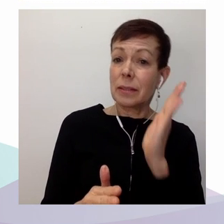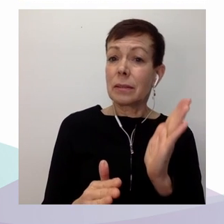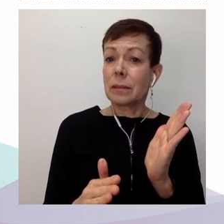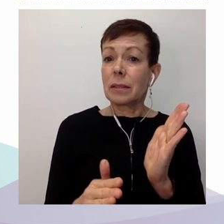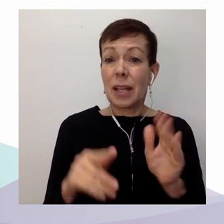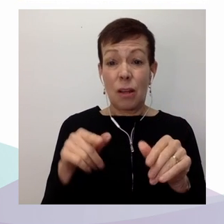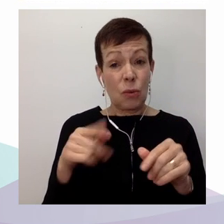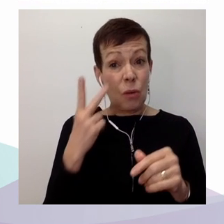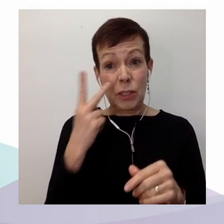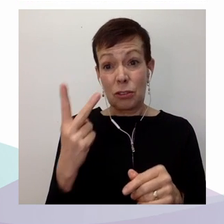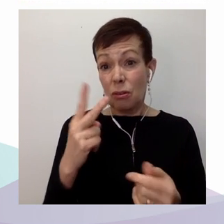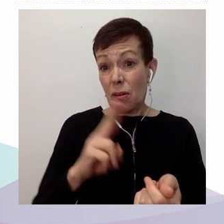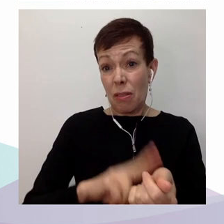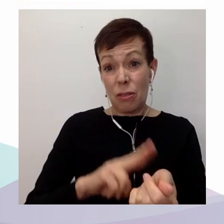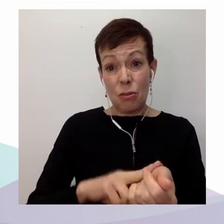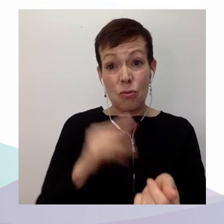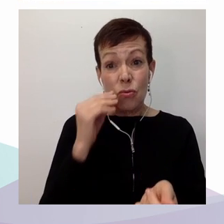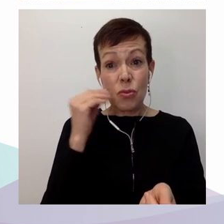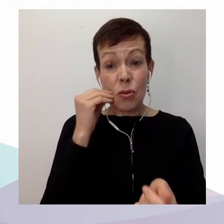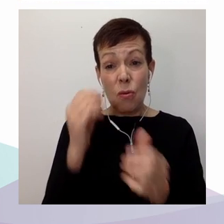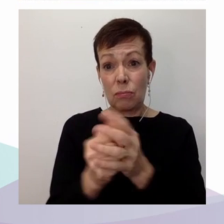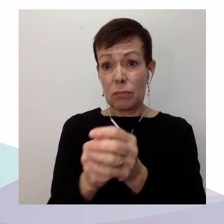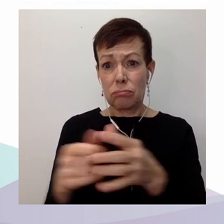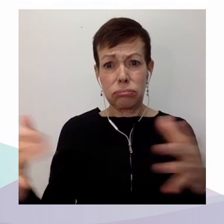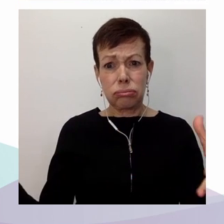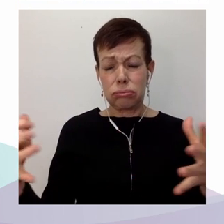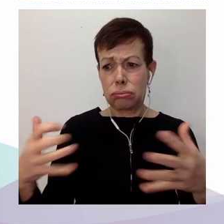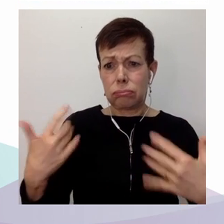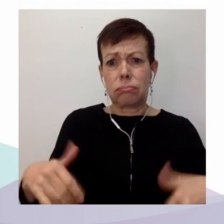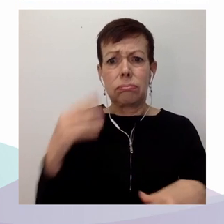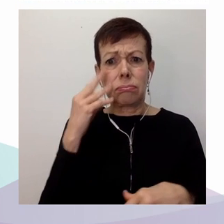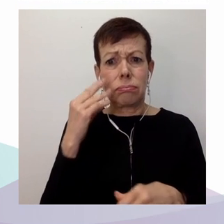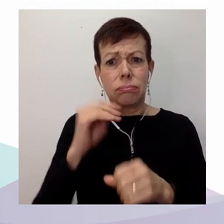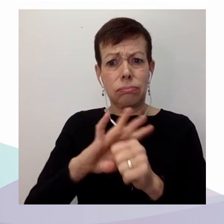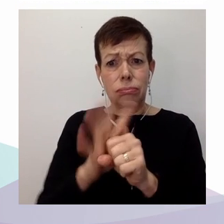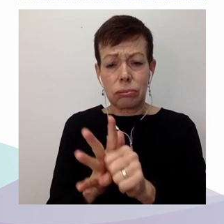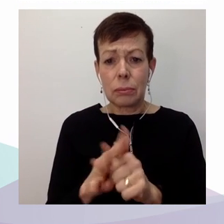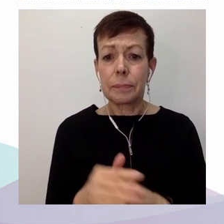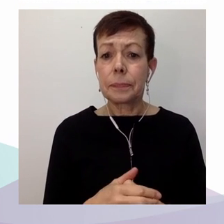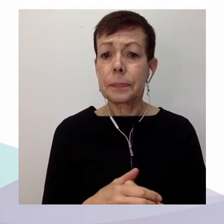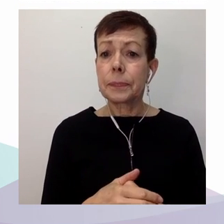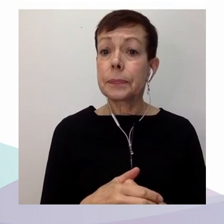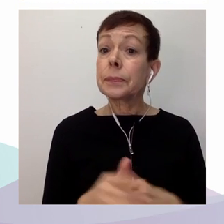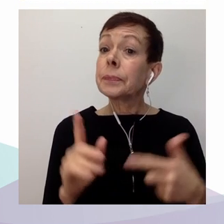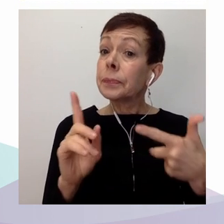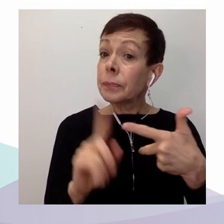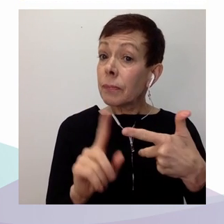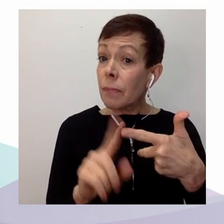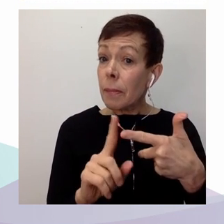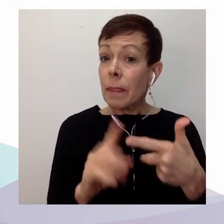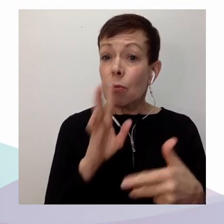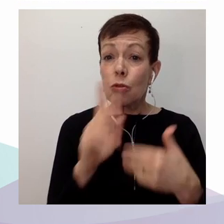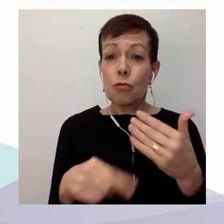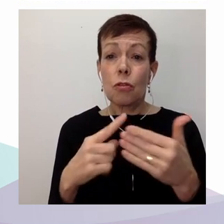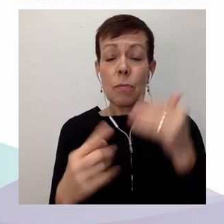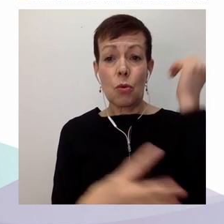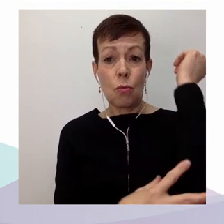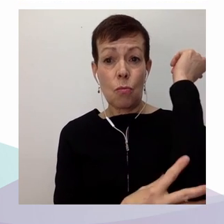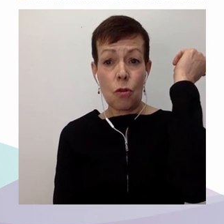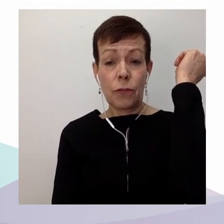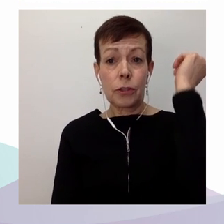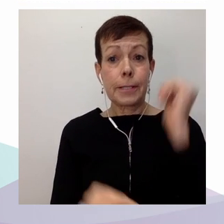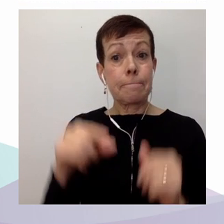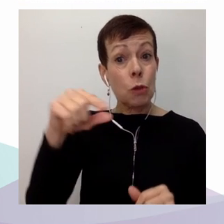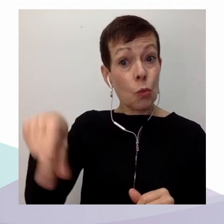je souhaite attirer l'attention, le thème de la pauvreté. Au Québec, environ 10 % de la population a un revenu